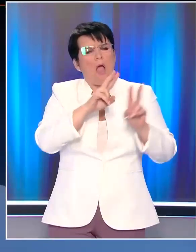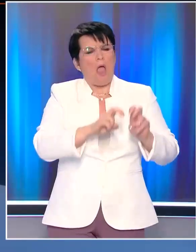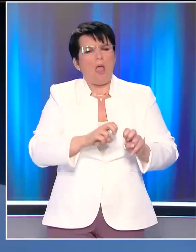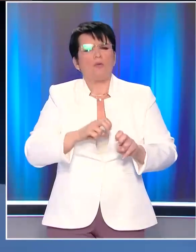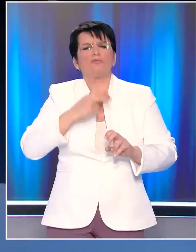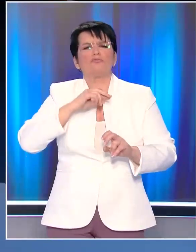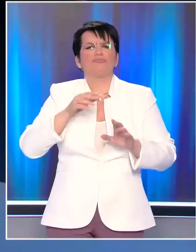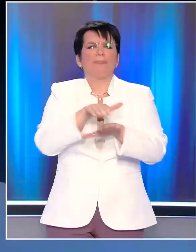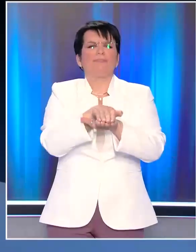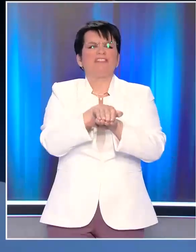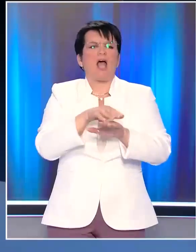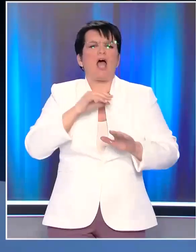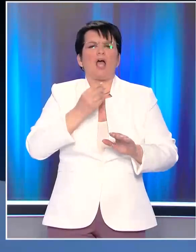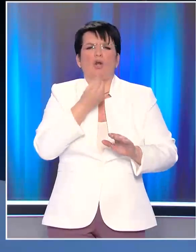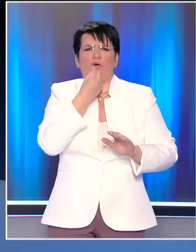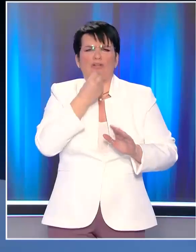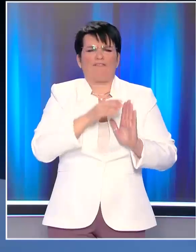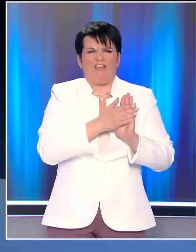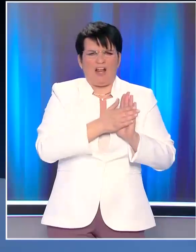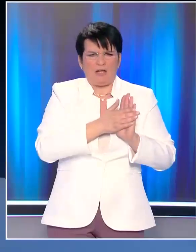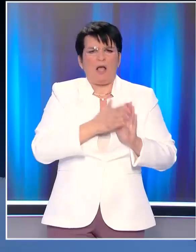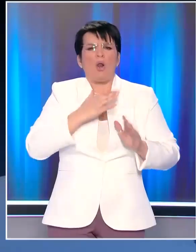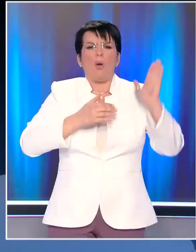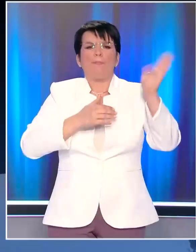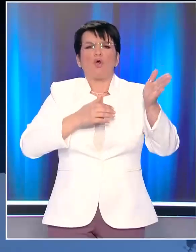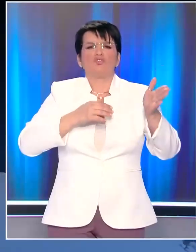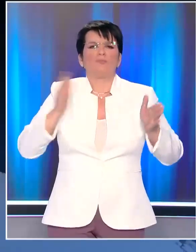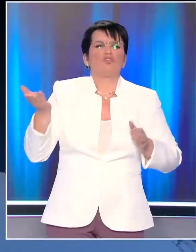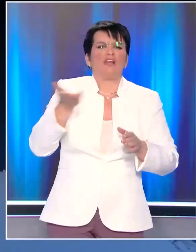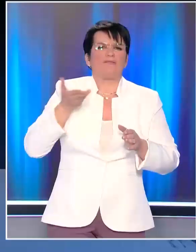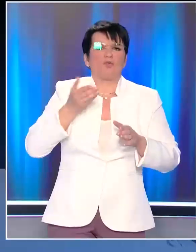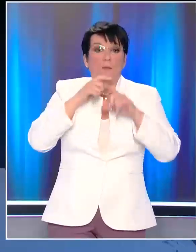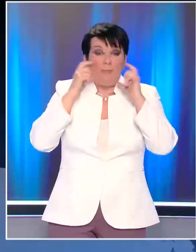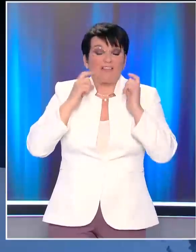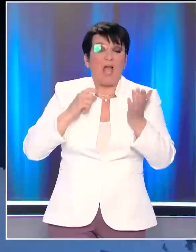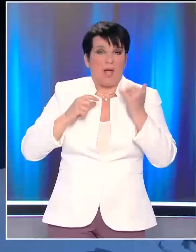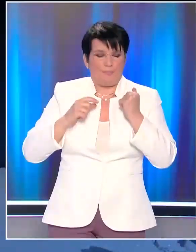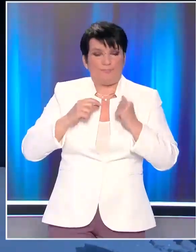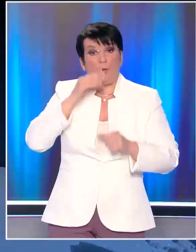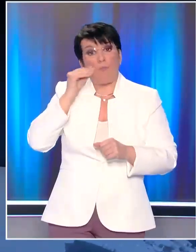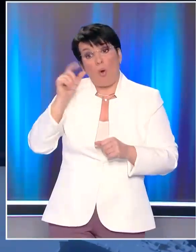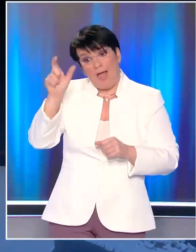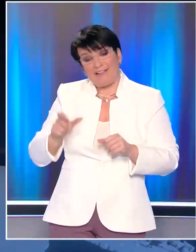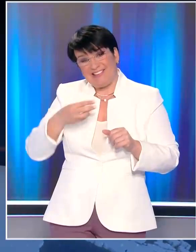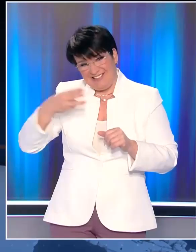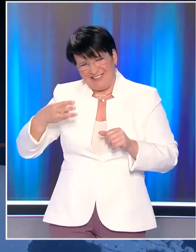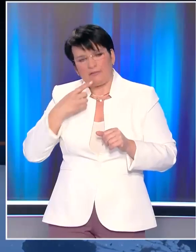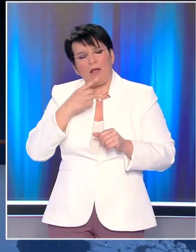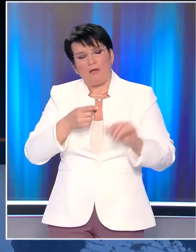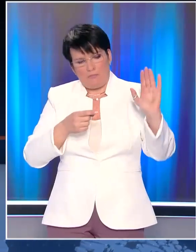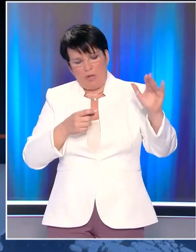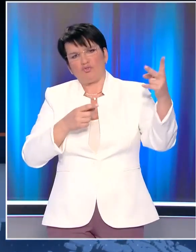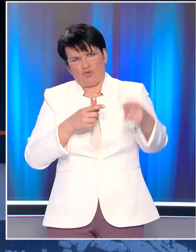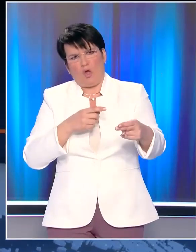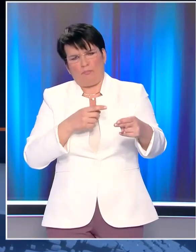όπου έτρωγε ο Παύλος Πολάκης και επέβαλε το πρόστιμο στον σερβιτόρο επειδή δεν φορούσε μάσκα. Ο κύριος Πολάκης φαίρεται να του ζήτησε να σταματήσει τον